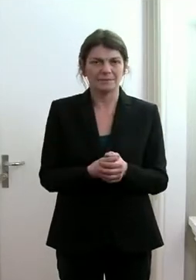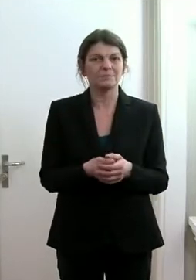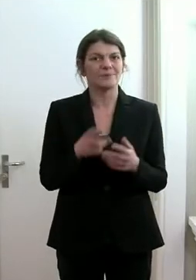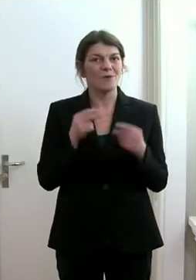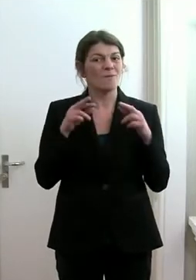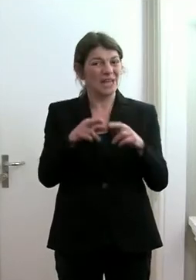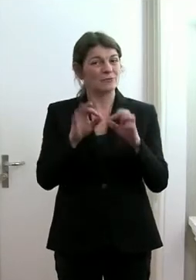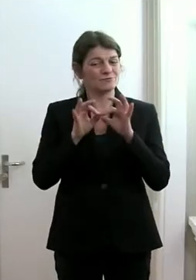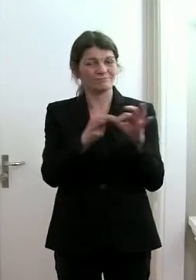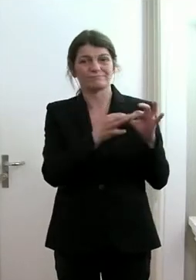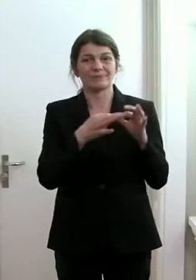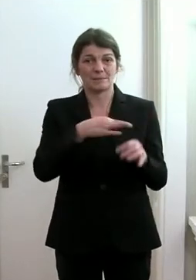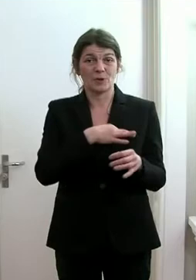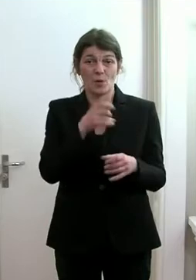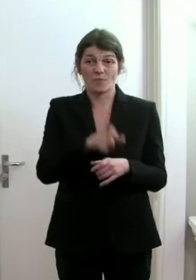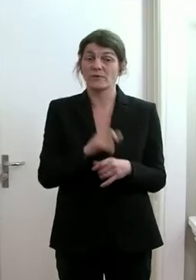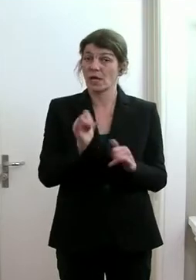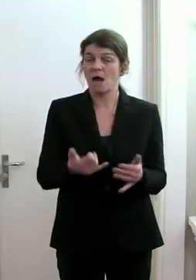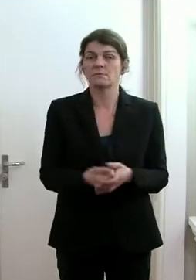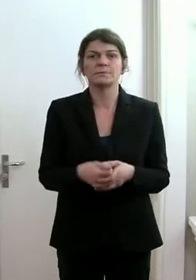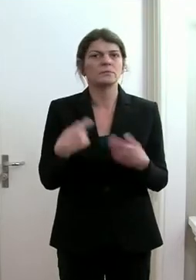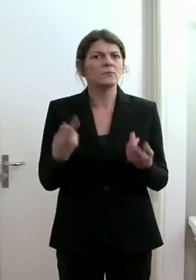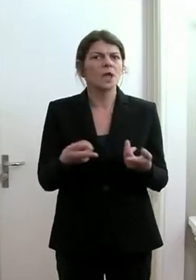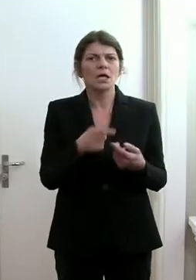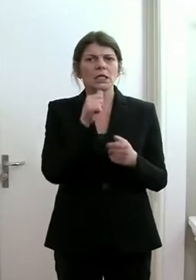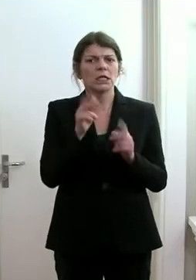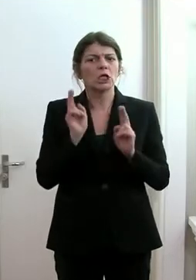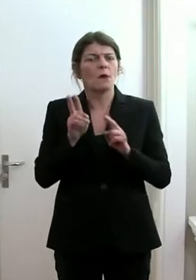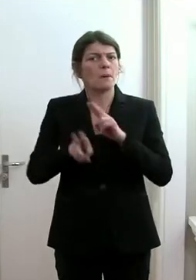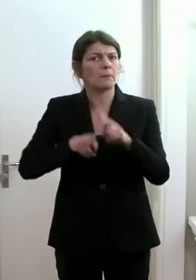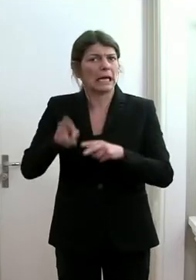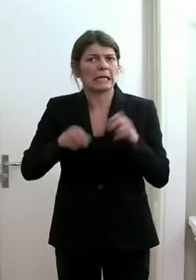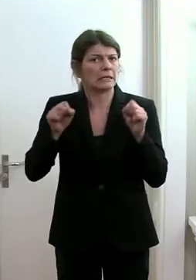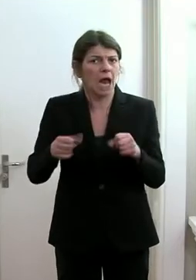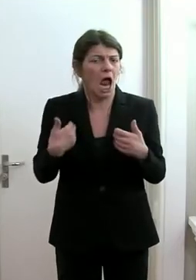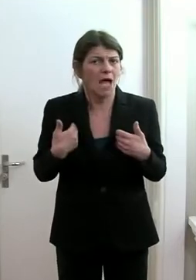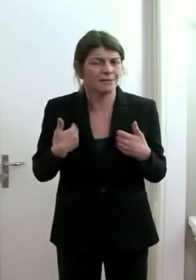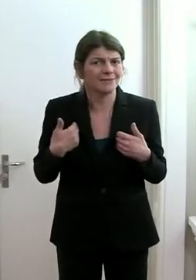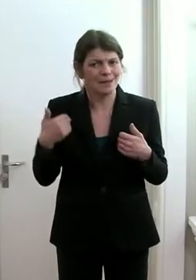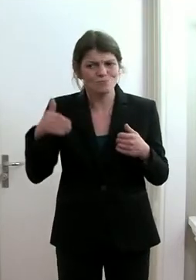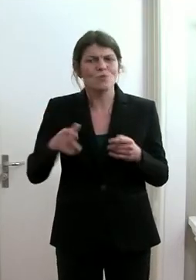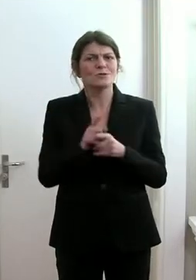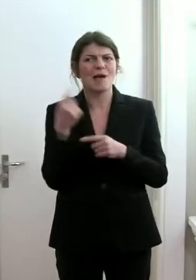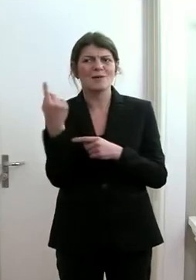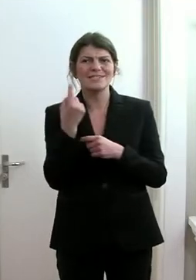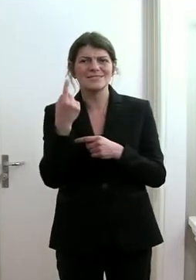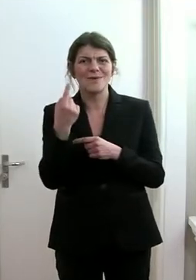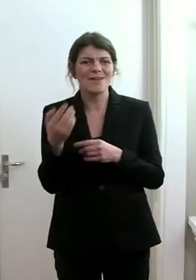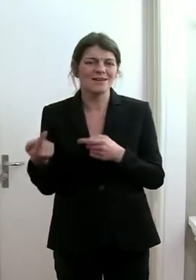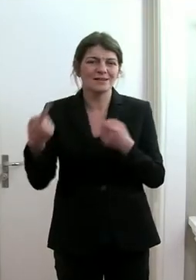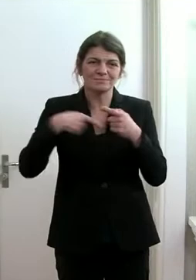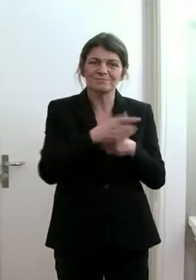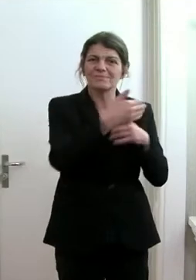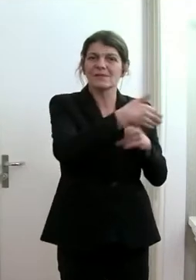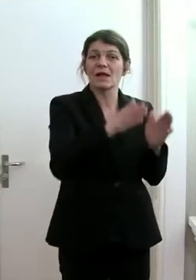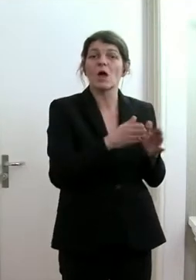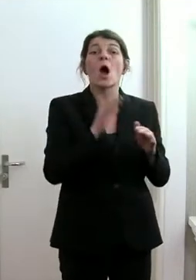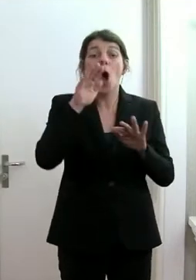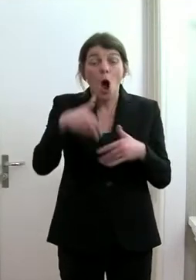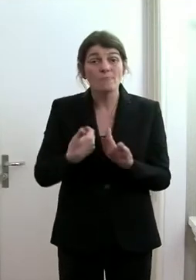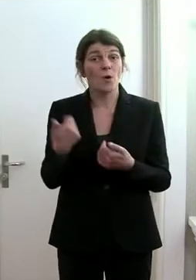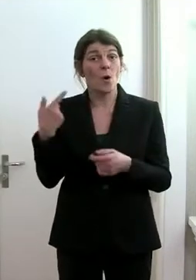infiziert ist und dann natürlich nicht ganz normal behandelt werden kann, sondern eben auch isoliert werden muss, obwohl die Ursache des